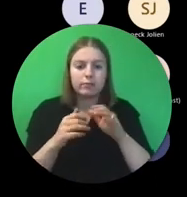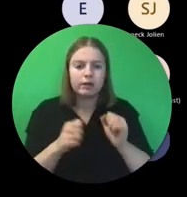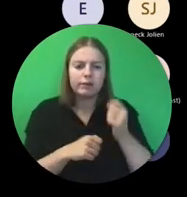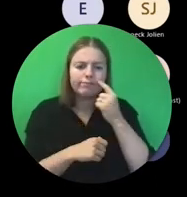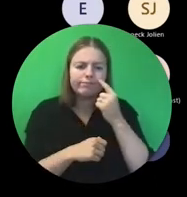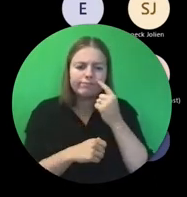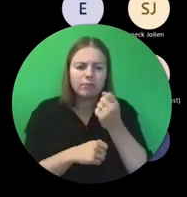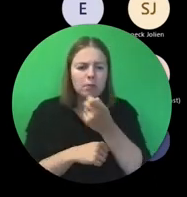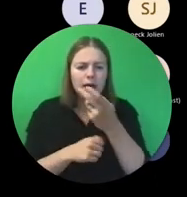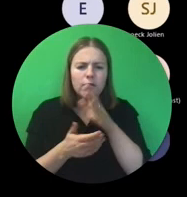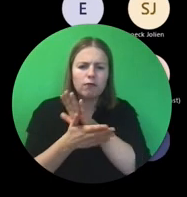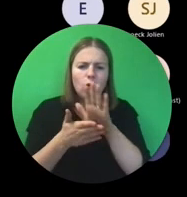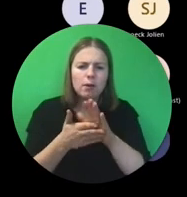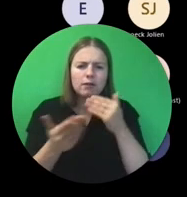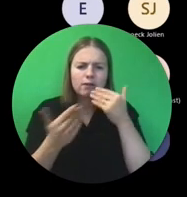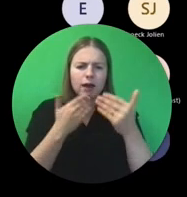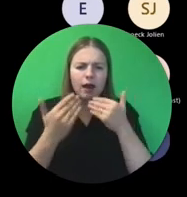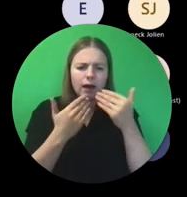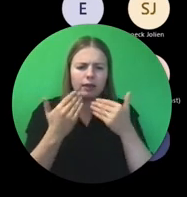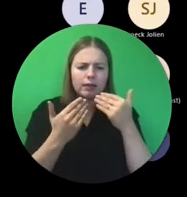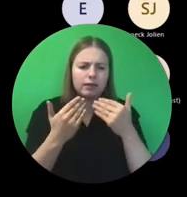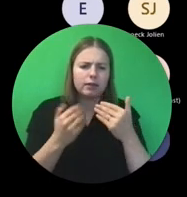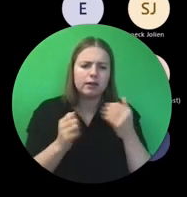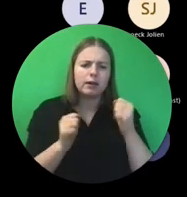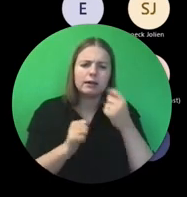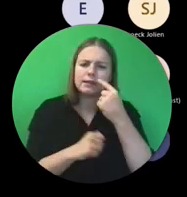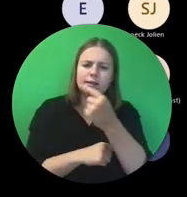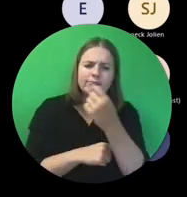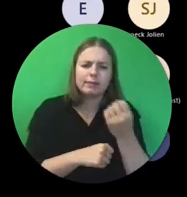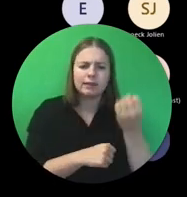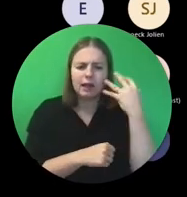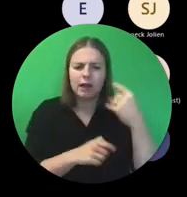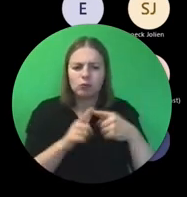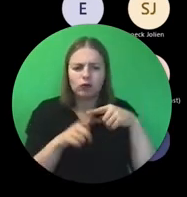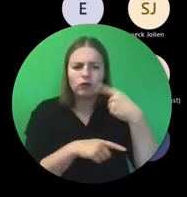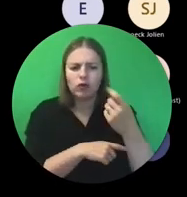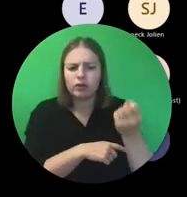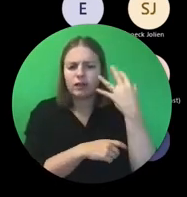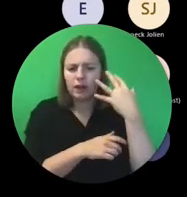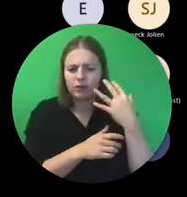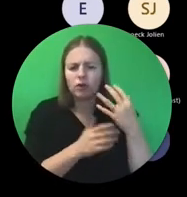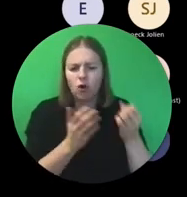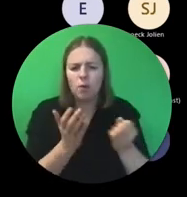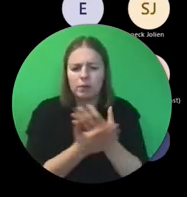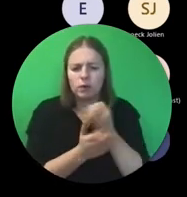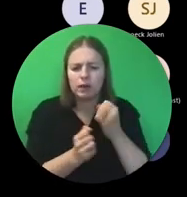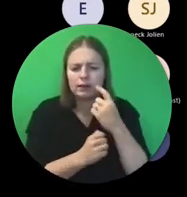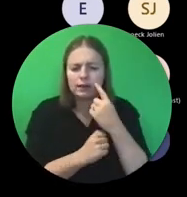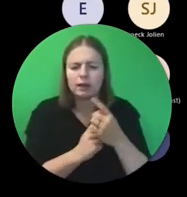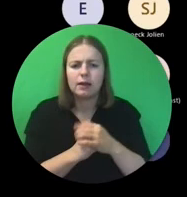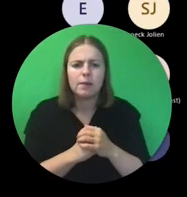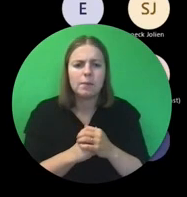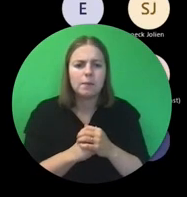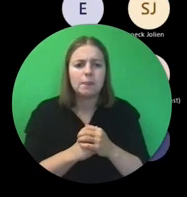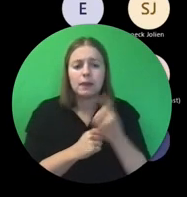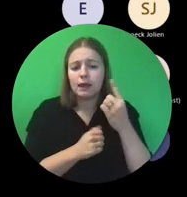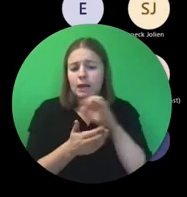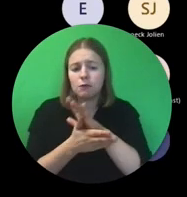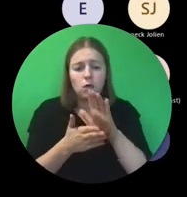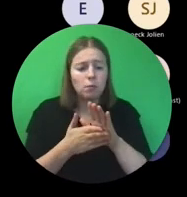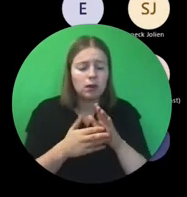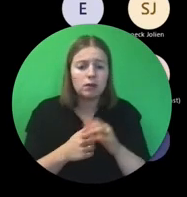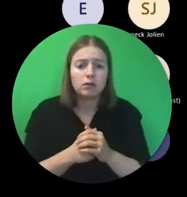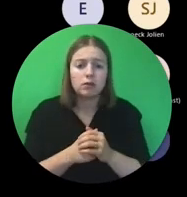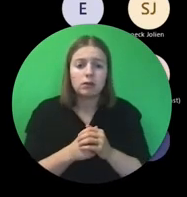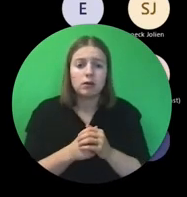voorbeeldvragen. En ik heb die in deze en de volgende slide gezet. Een voorbeeld is bijvoorbeeld bij de